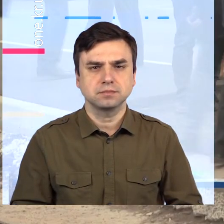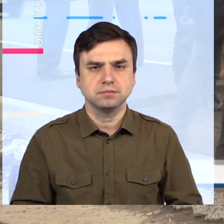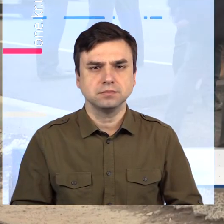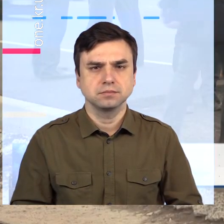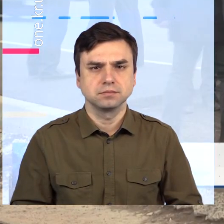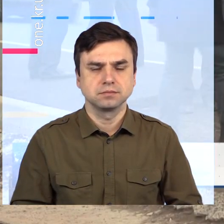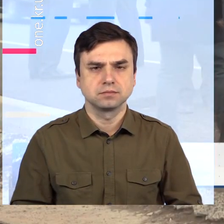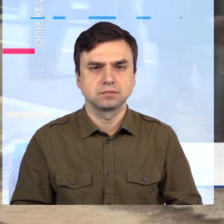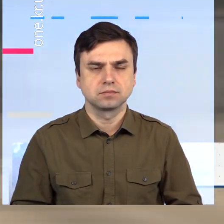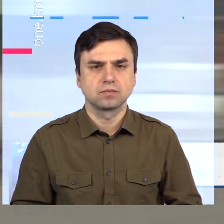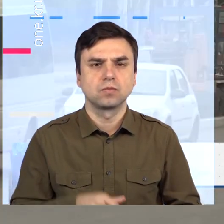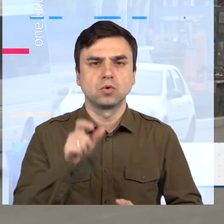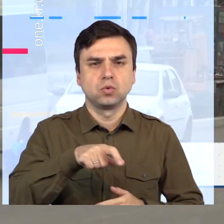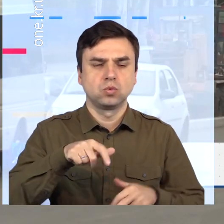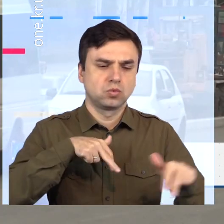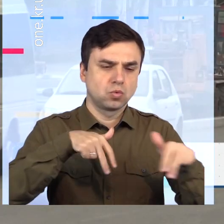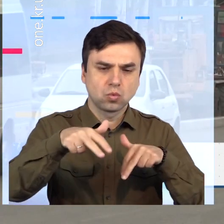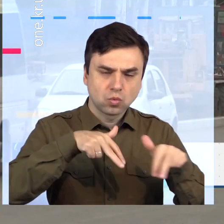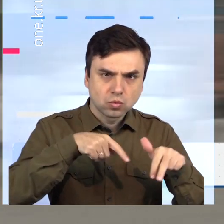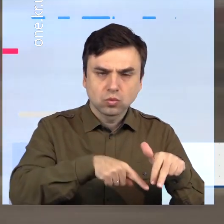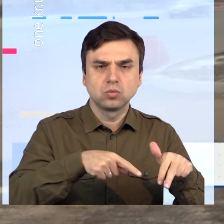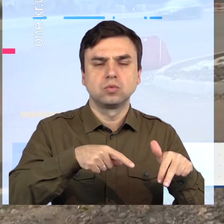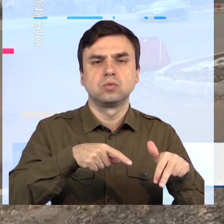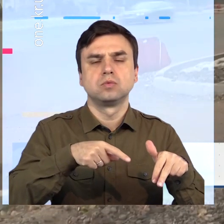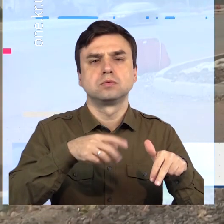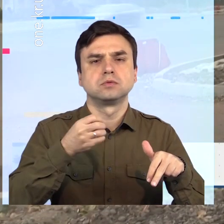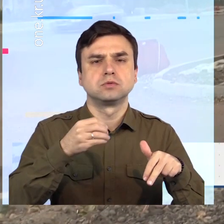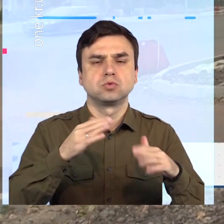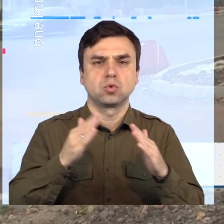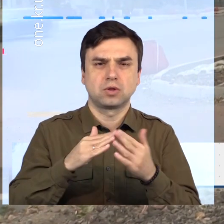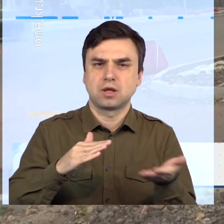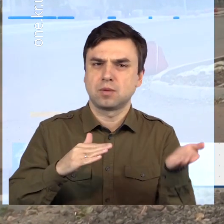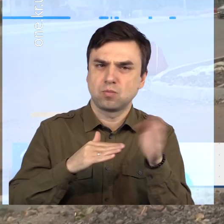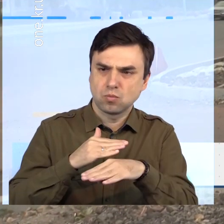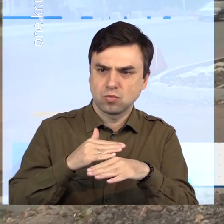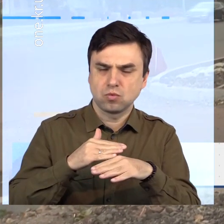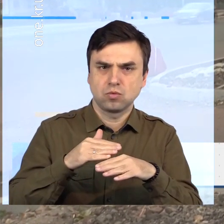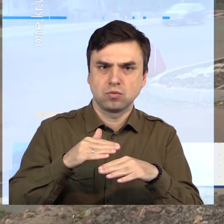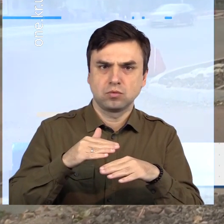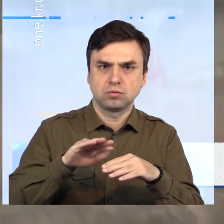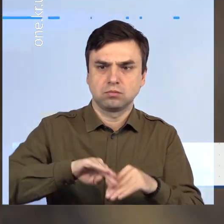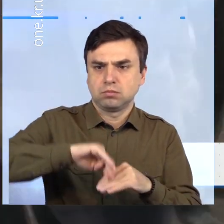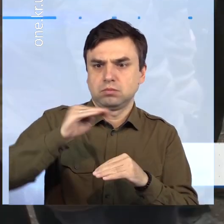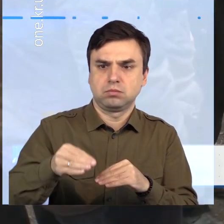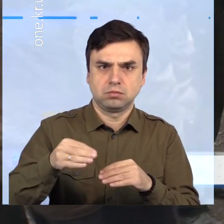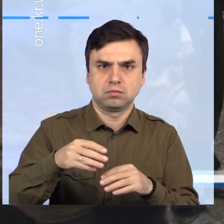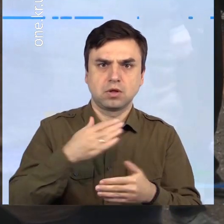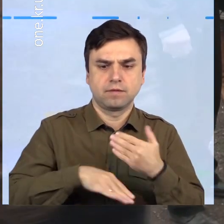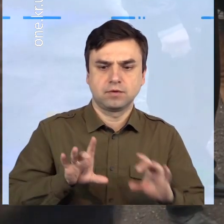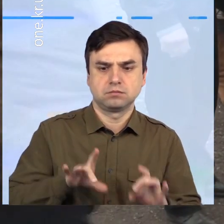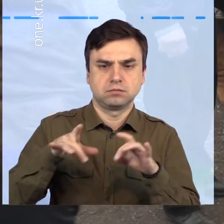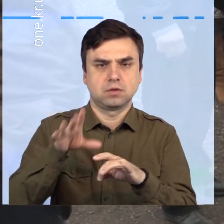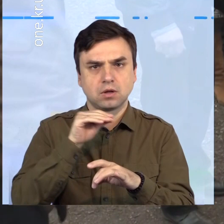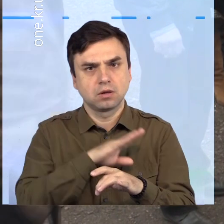Кут нахилу тротуарів, доступ до під'їздів будинків, паркувальні місця із зручностями для маломобільних категорій населення та можливість